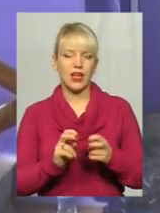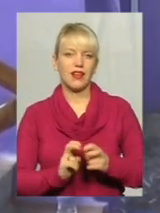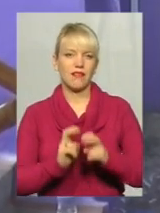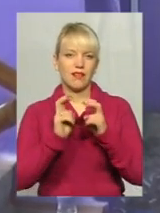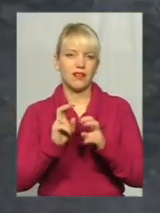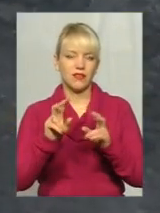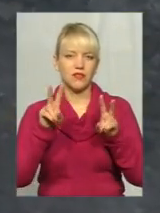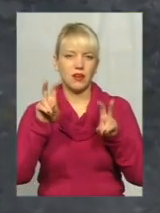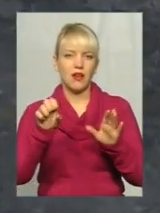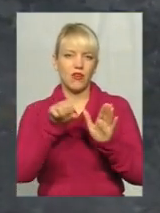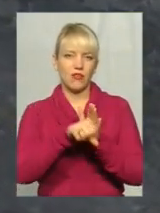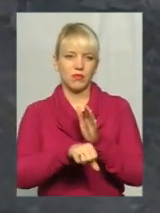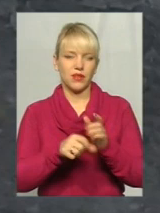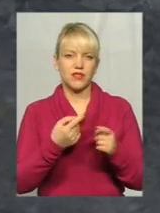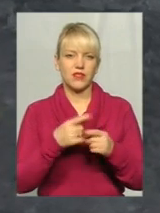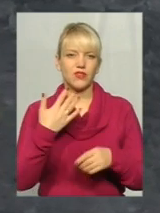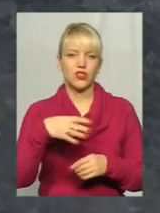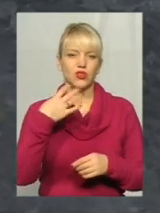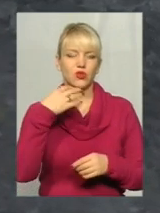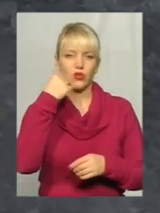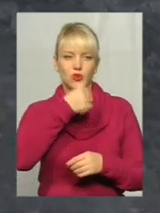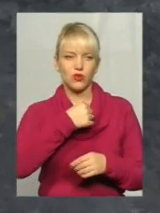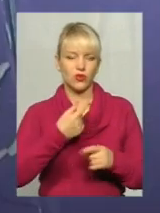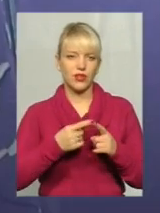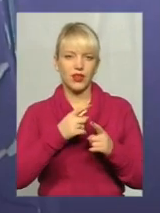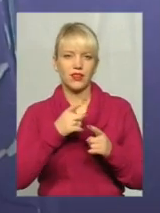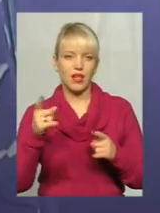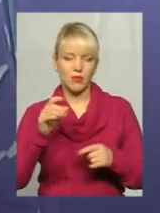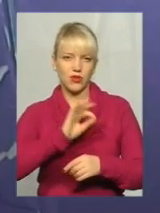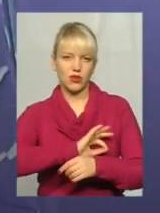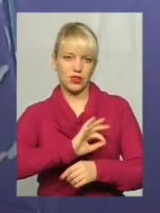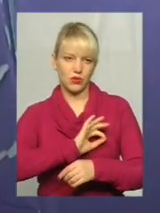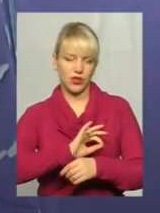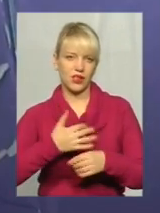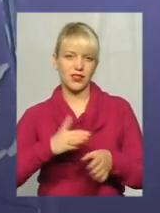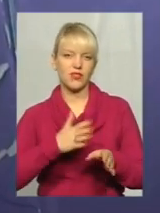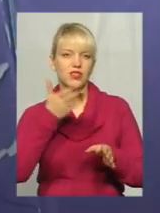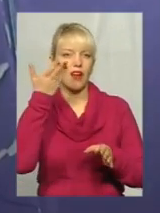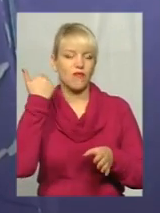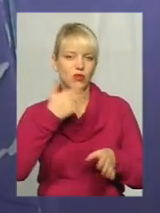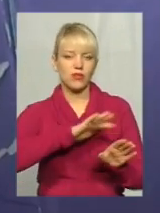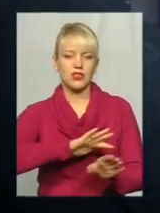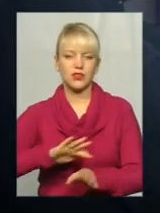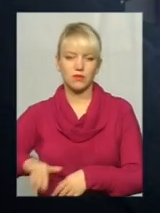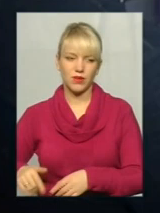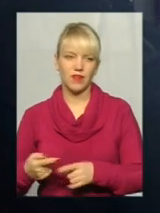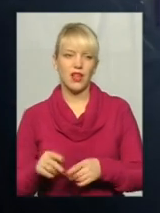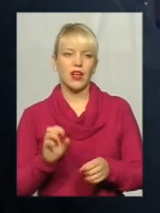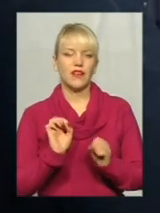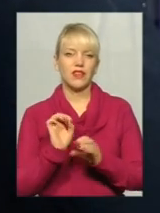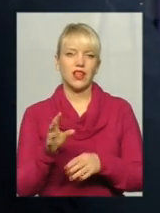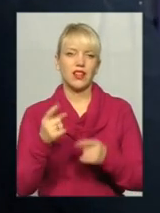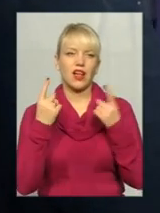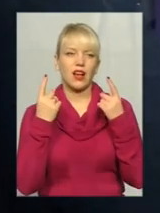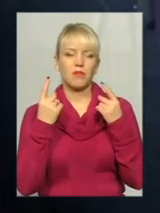років. Термін експлуатації давно сплив і нещодавно його вкотре віддали на капітальний ремонт. За це зібрали гроші з усього під'їзду.